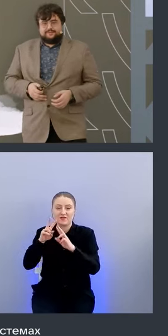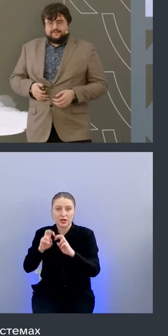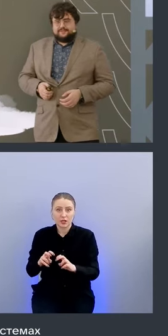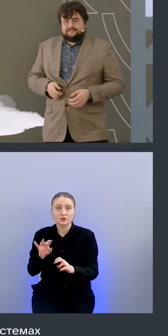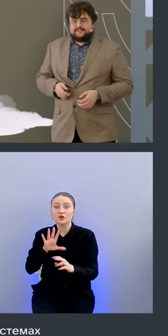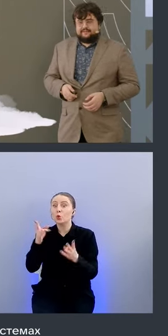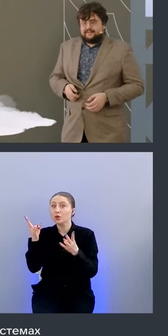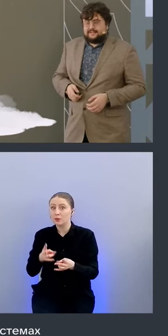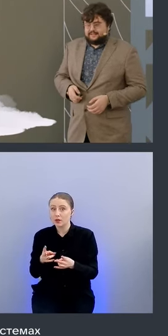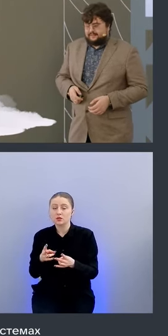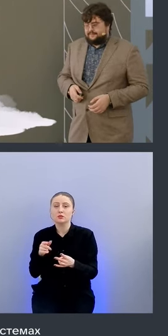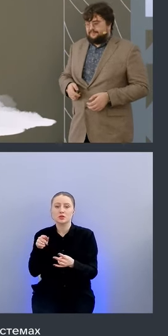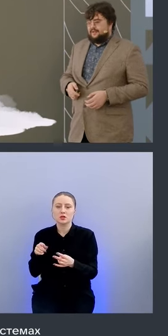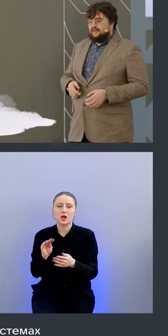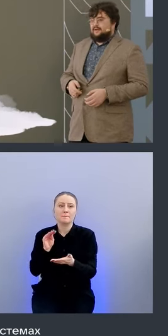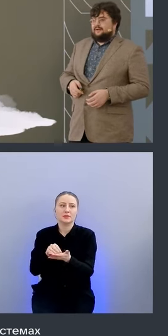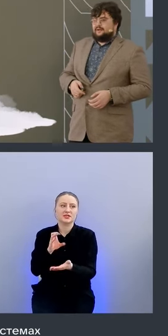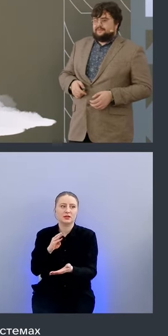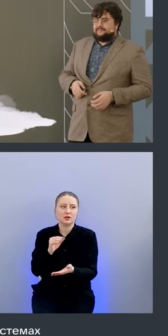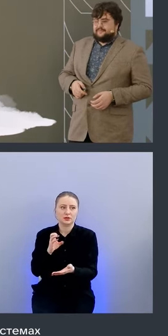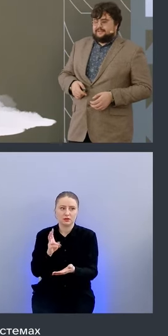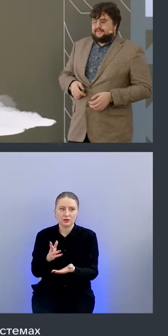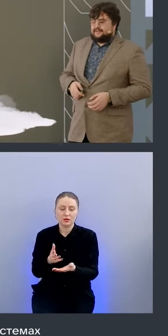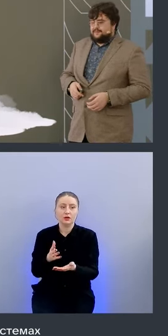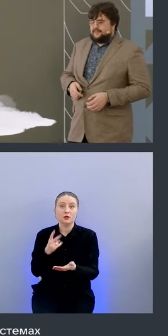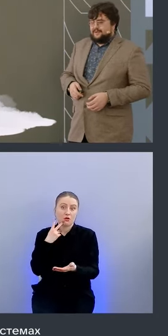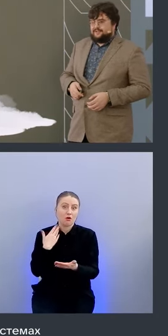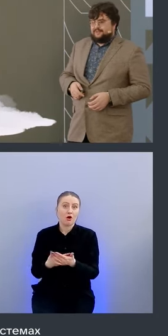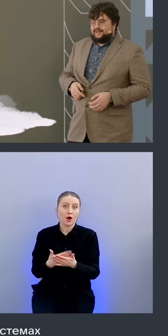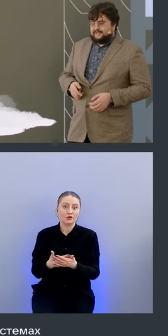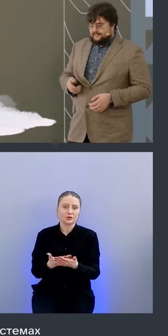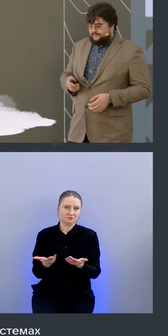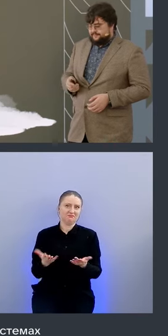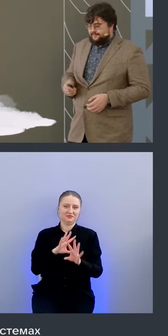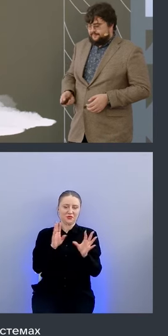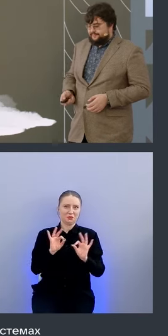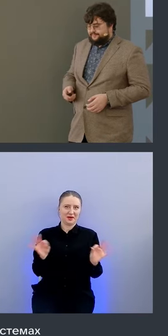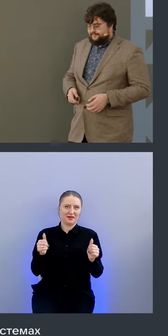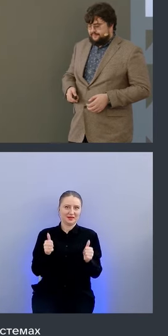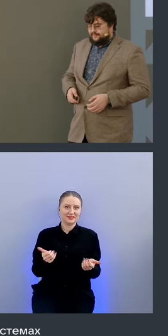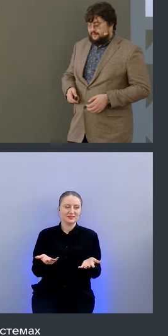после в случае необходимости поставили стаски казалось бы опять же прекрасно